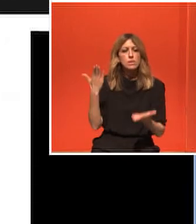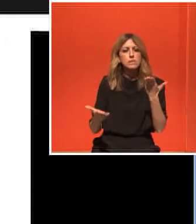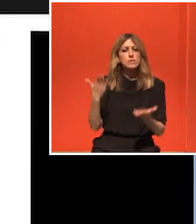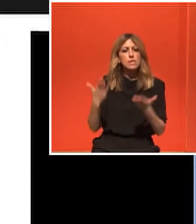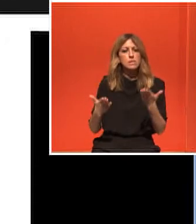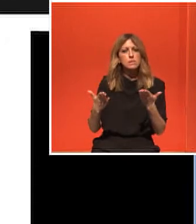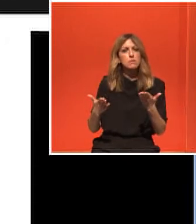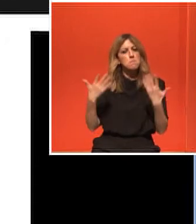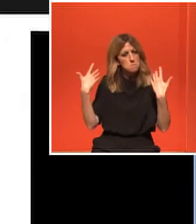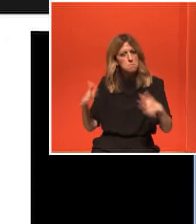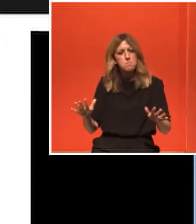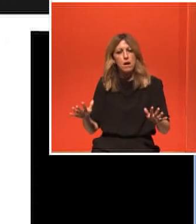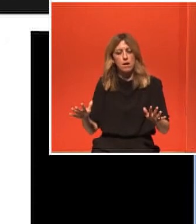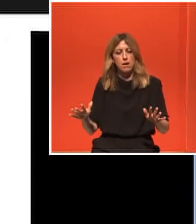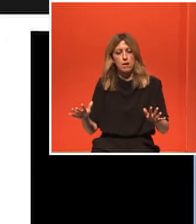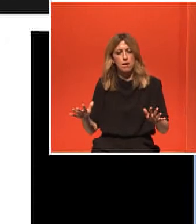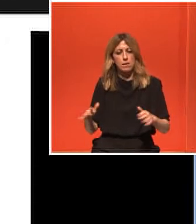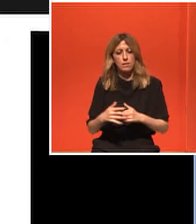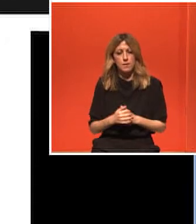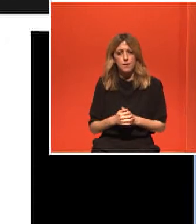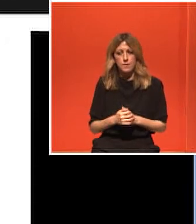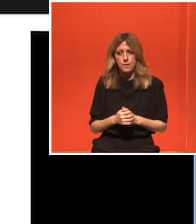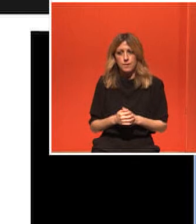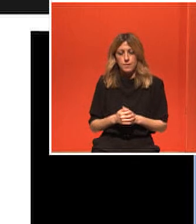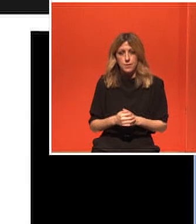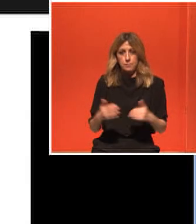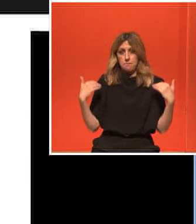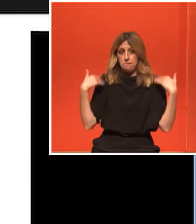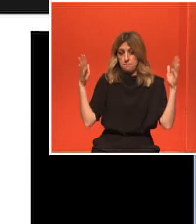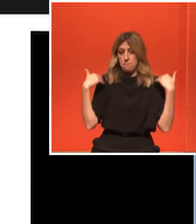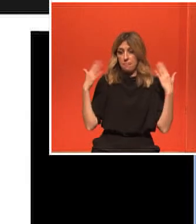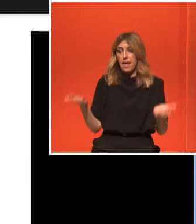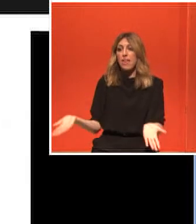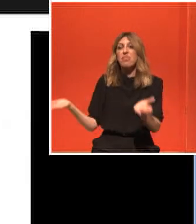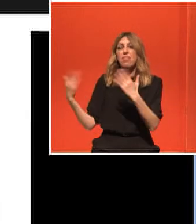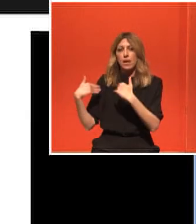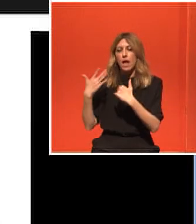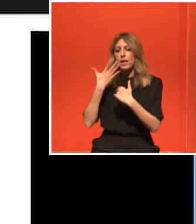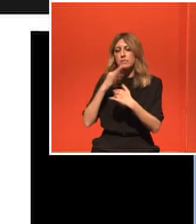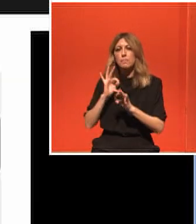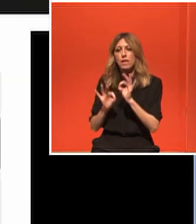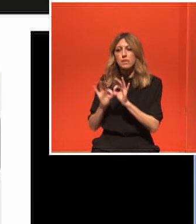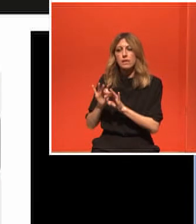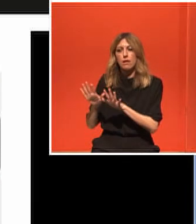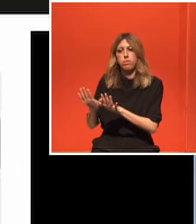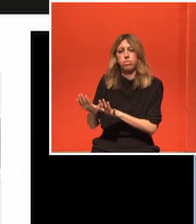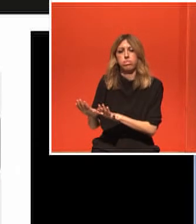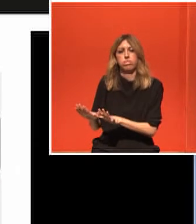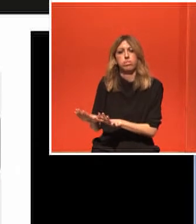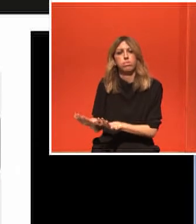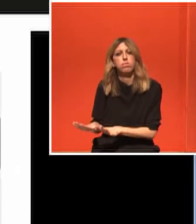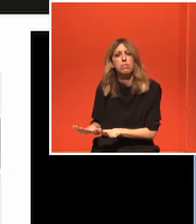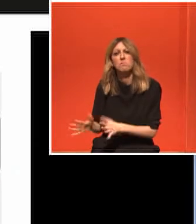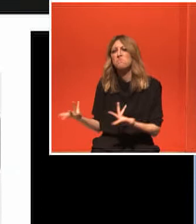σταματήσει στη μηχανική φόρτιση. Ότι πέφτει αμέσως η μοριακή μηχανισμή που είναι ευεργετική. Έτσι λοιπόν